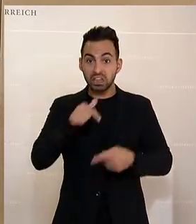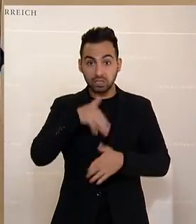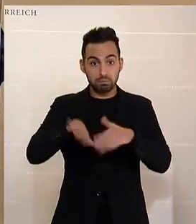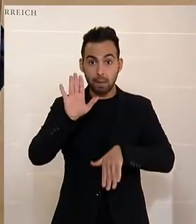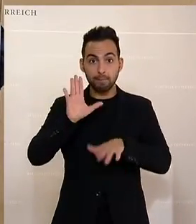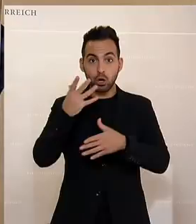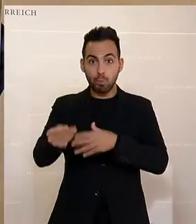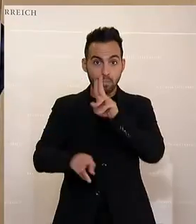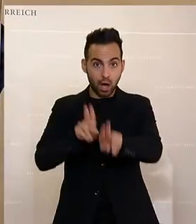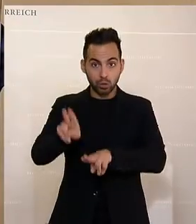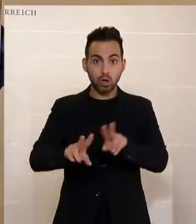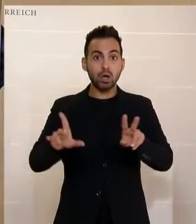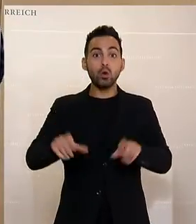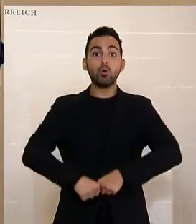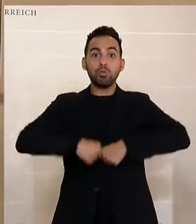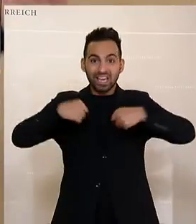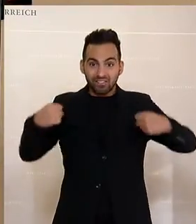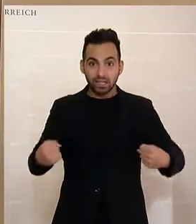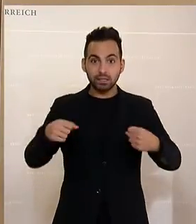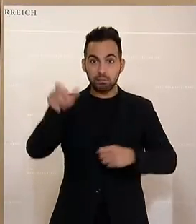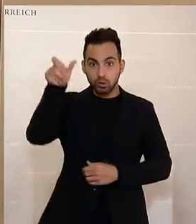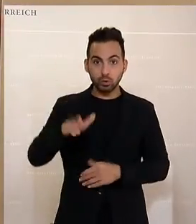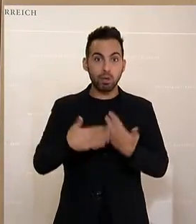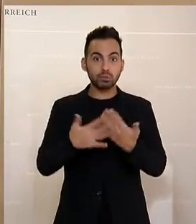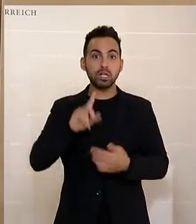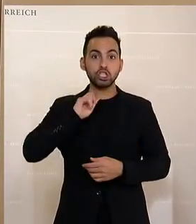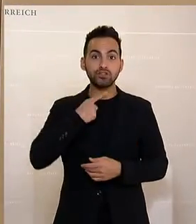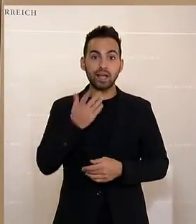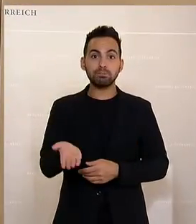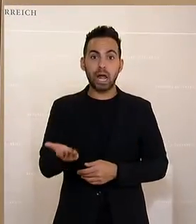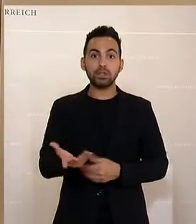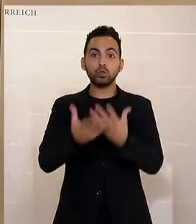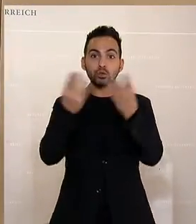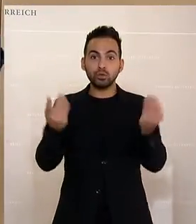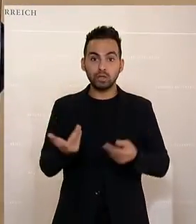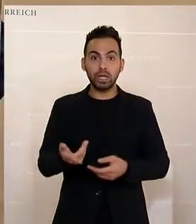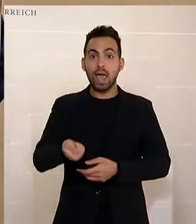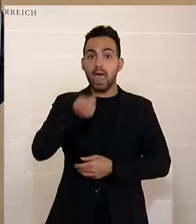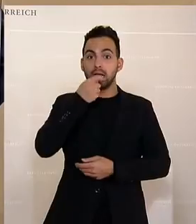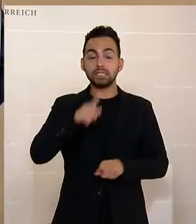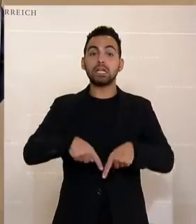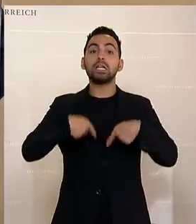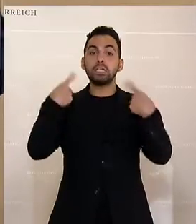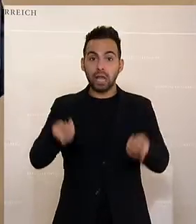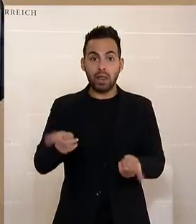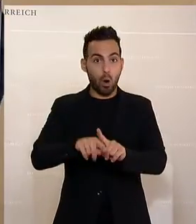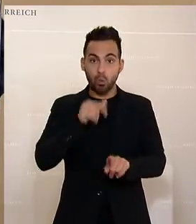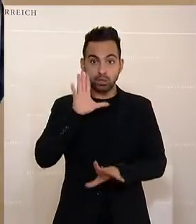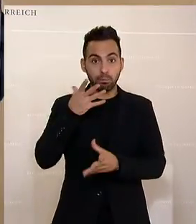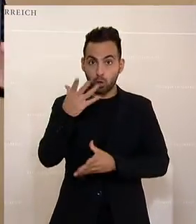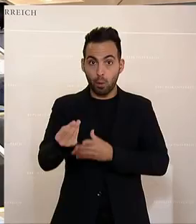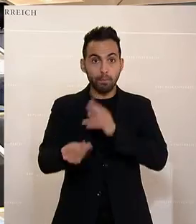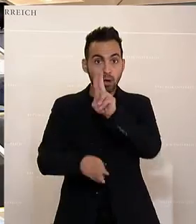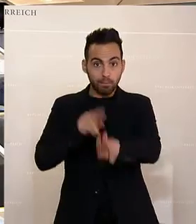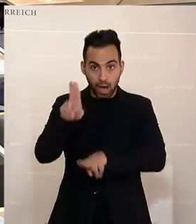behandelt, weil er vielleicht einen Schweinsbraten zu viel ist? Und was passiert mit dem Gesundheitsminister, der gerade rauchen gegangen ist? Vielleicht hat auch hier einmal eine Problematik auf der